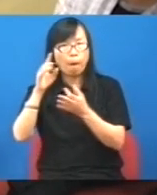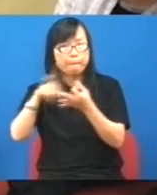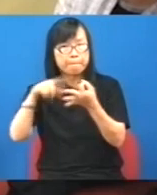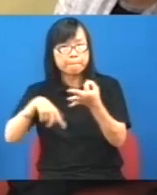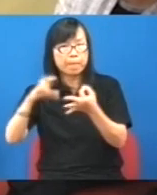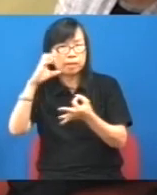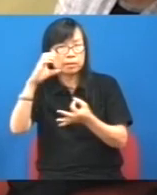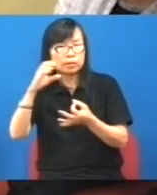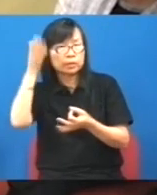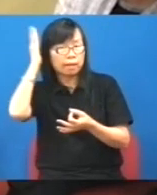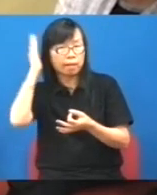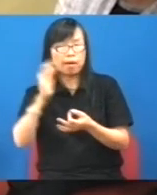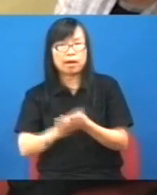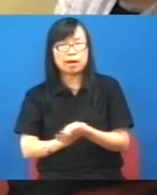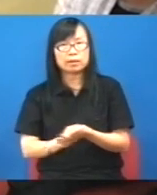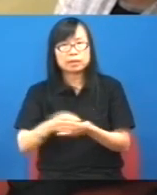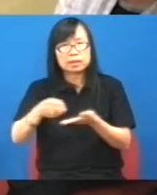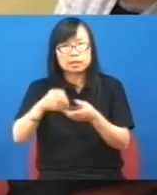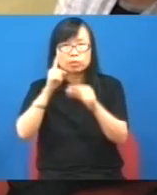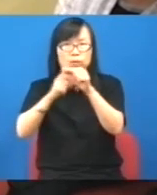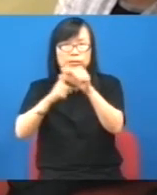哥吃頓飯也不知道